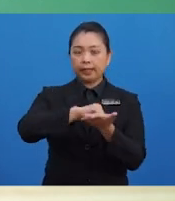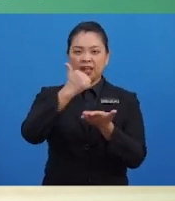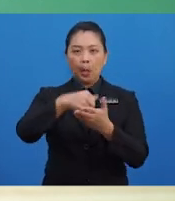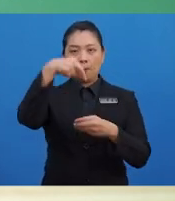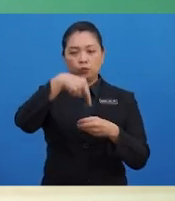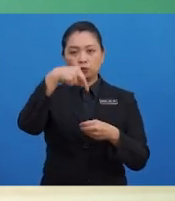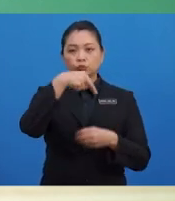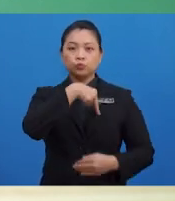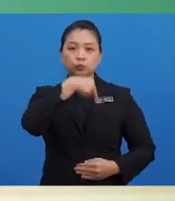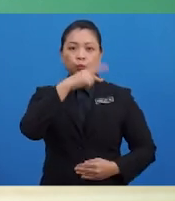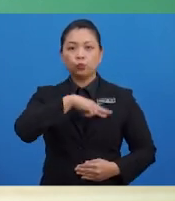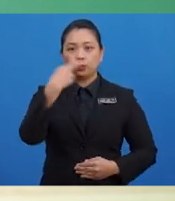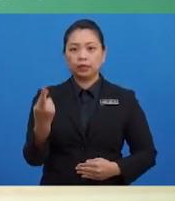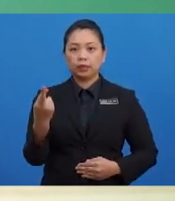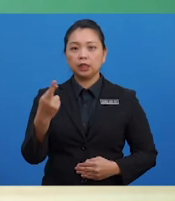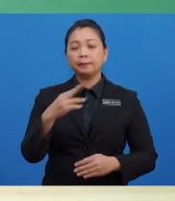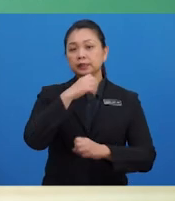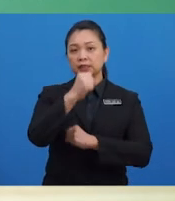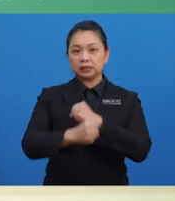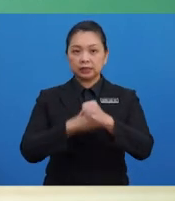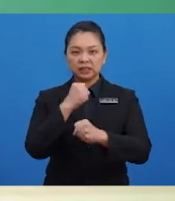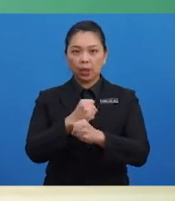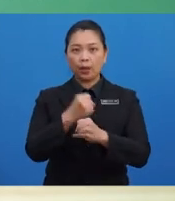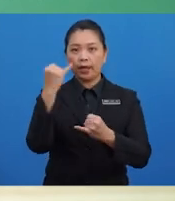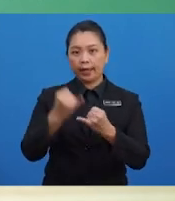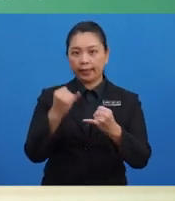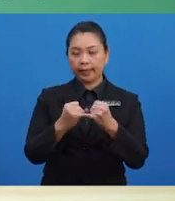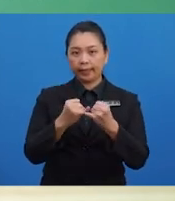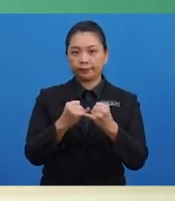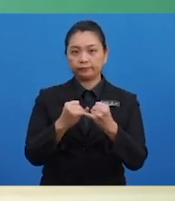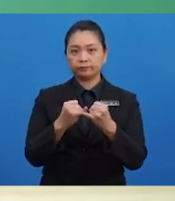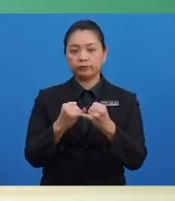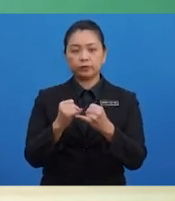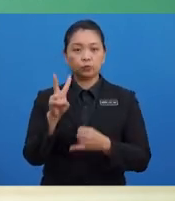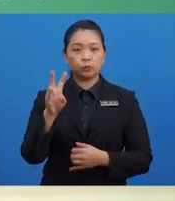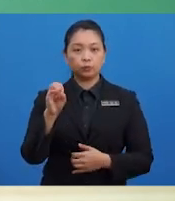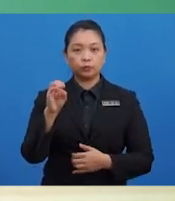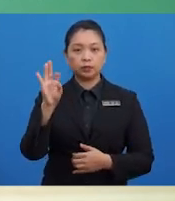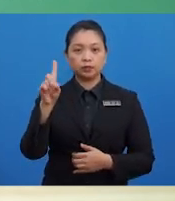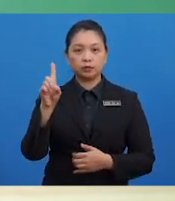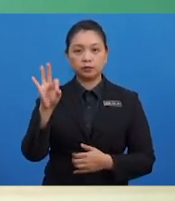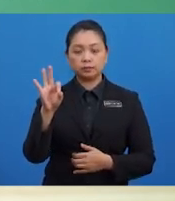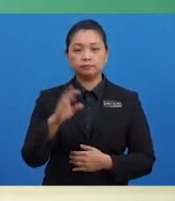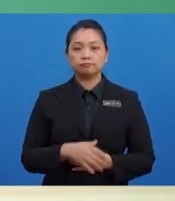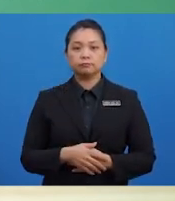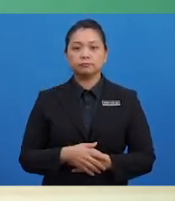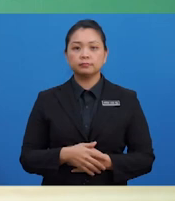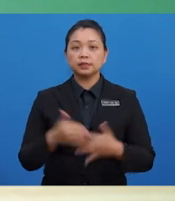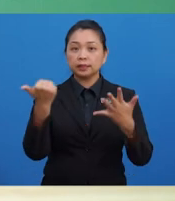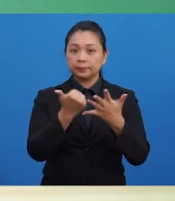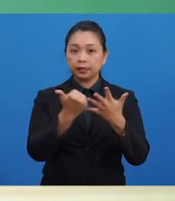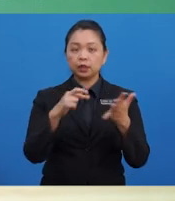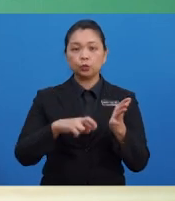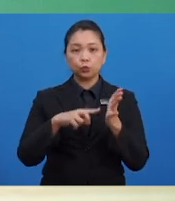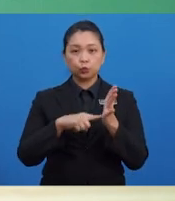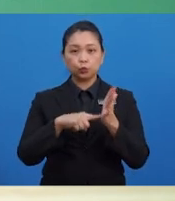berakhir 31 Disember 2019. Dan yang kelima, menunjukkan belanja